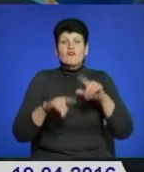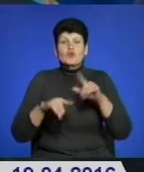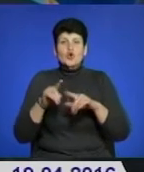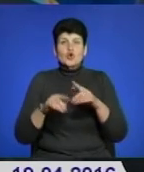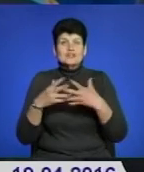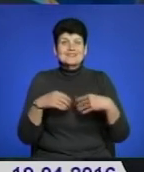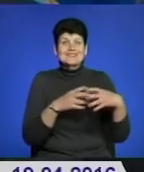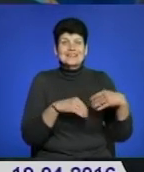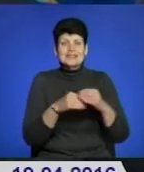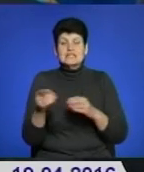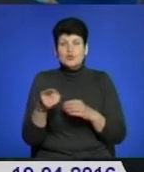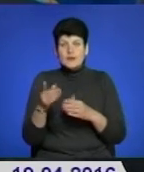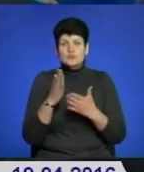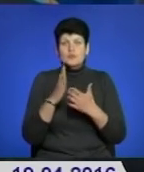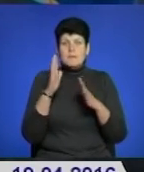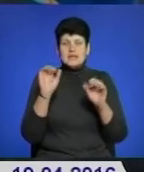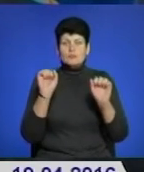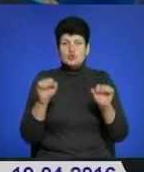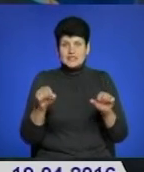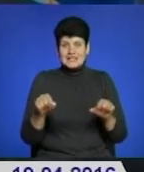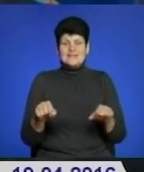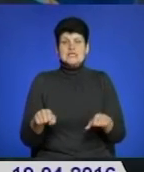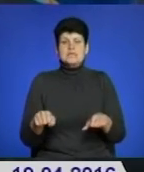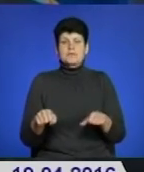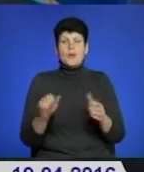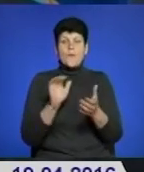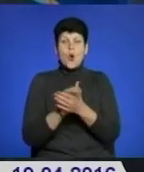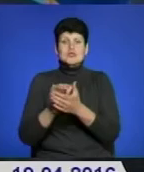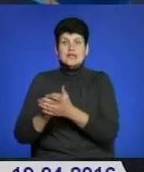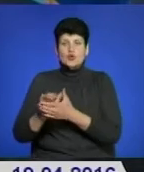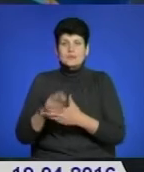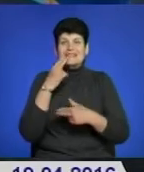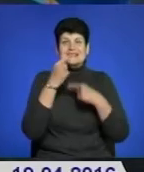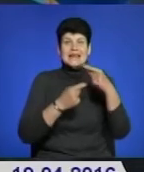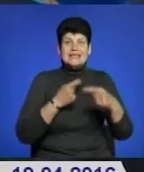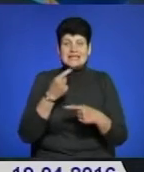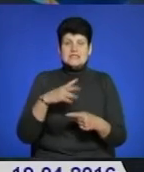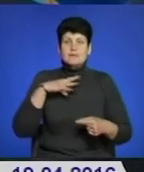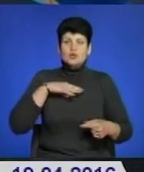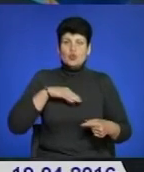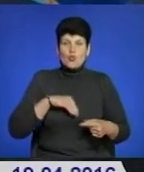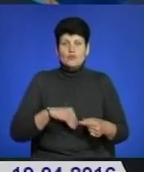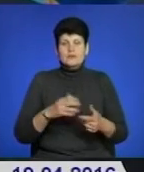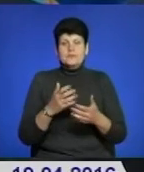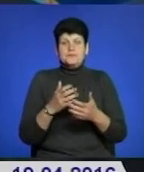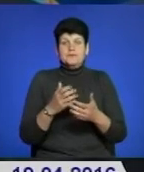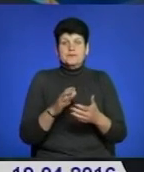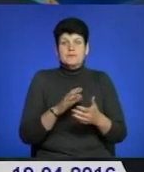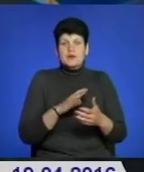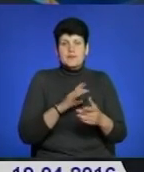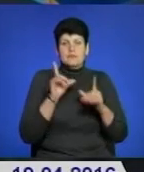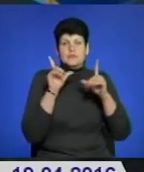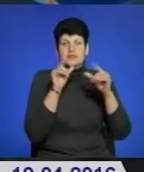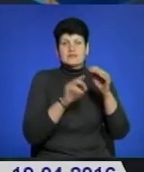тернополяних, будуть мати можливість безпосередньо ознайомитися з традиціями, духовними надбаннями, відвідати храми